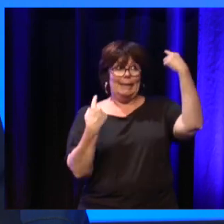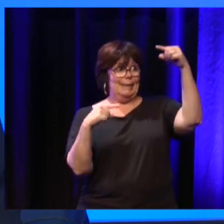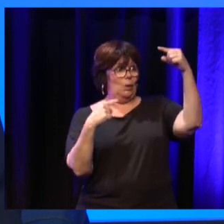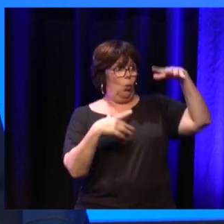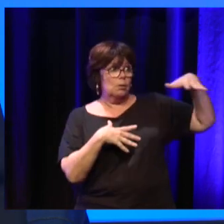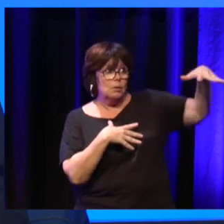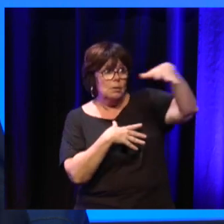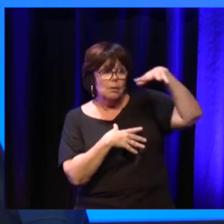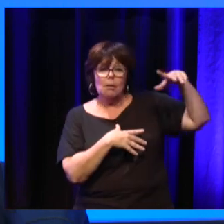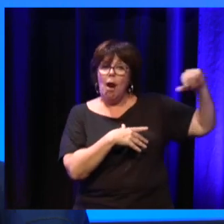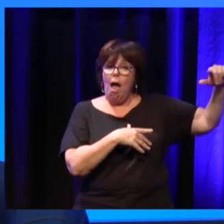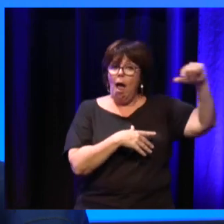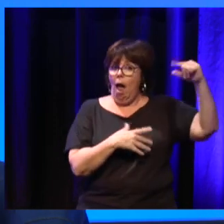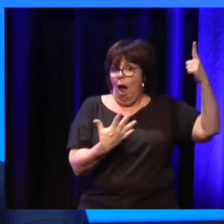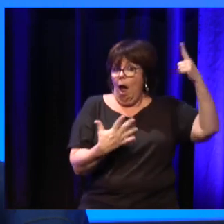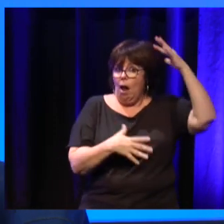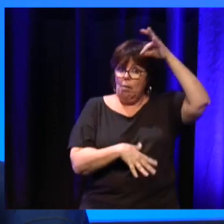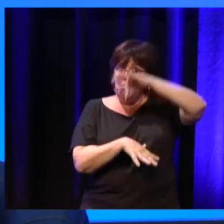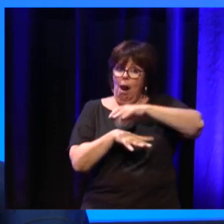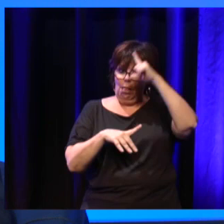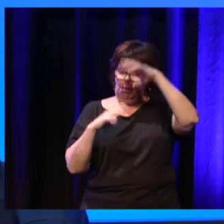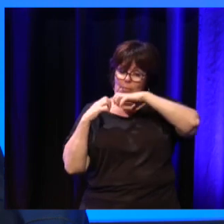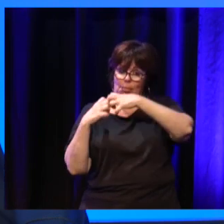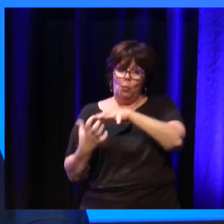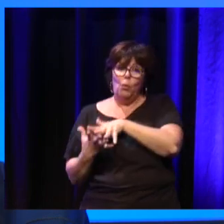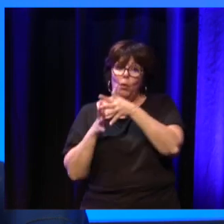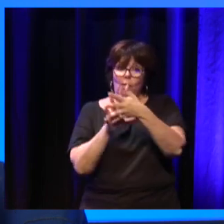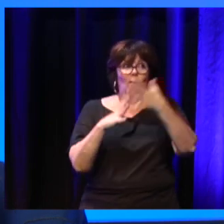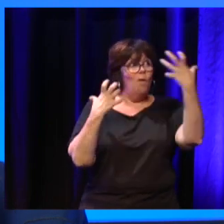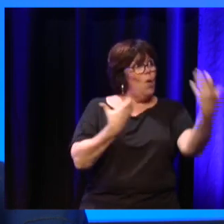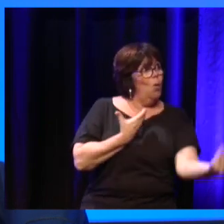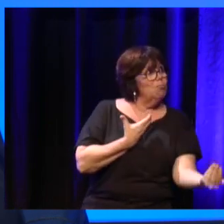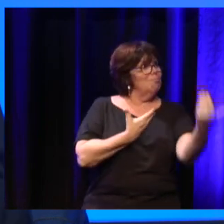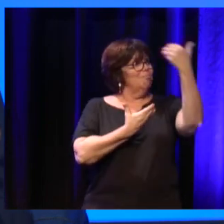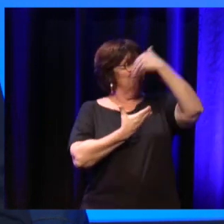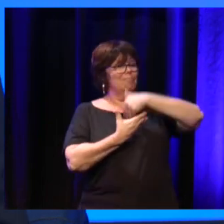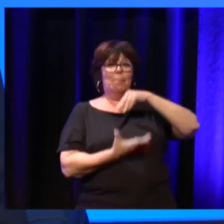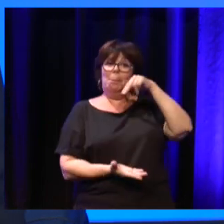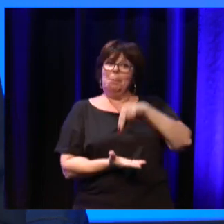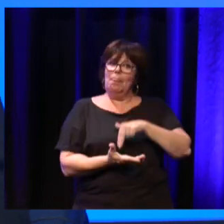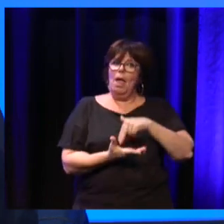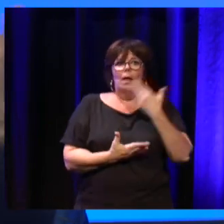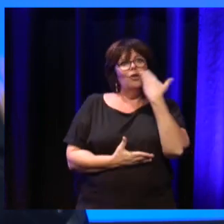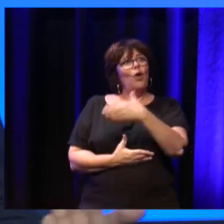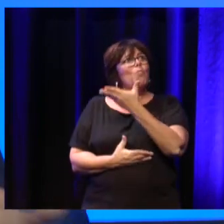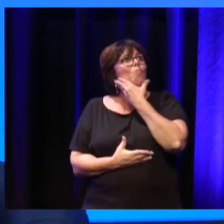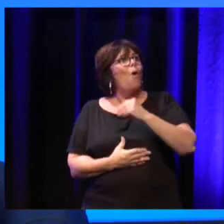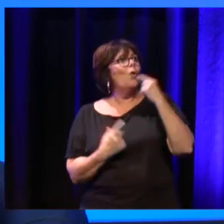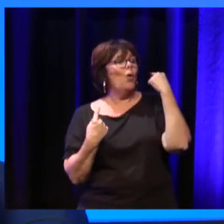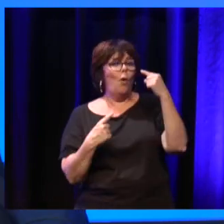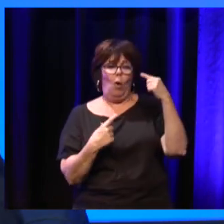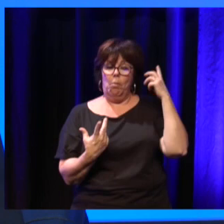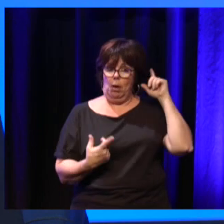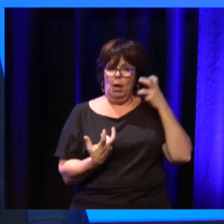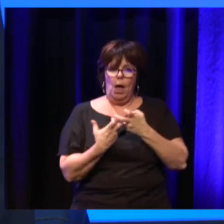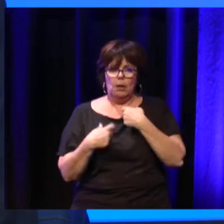atteints de ces pathologies-là et qui viennent à Nice, compte tenu de sa caractéristique touristique et de se dire que peut-être de l'aéroport jusqu